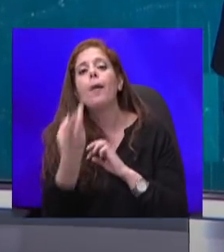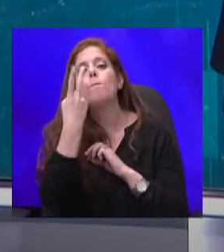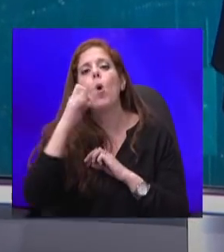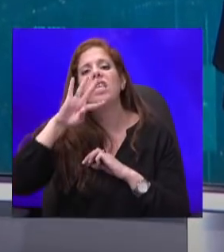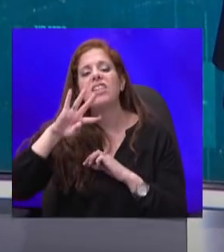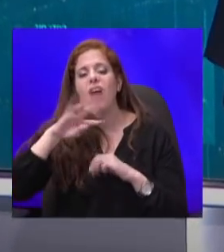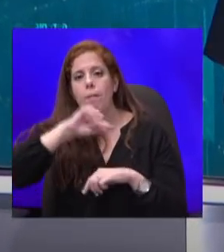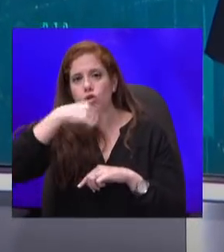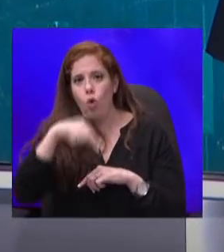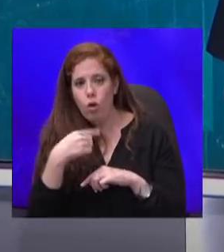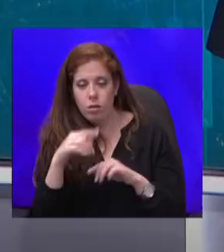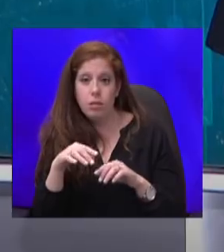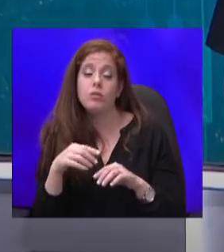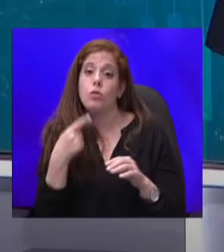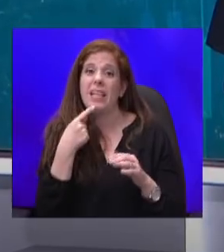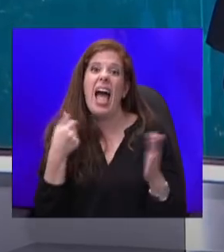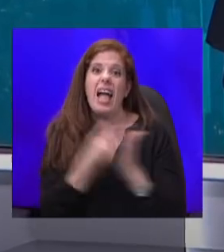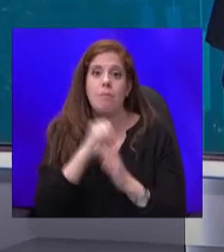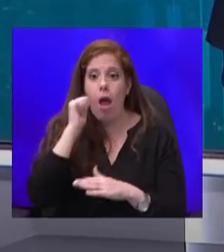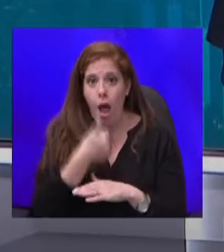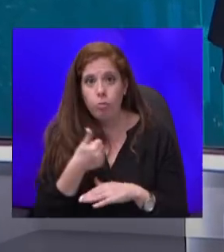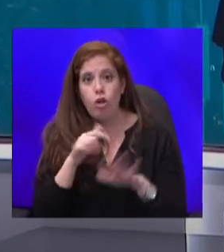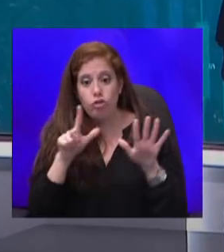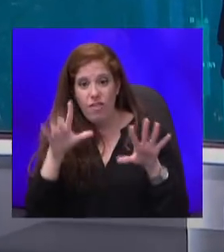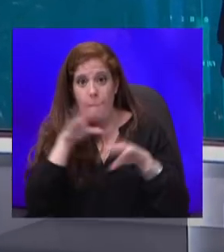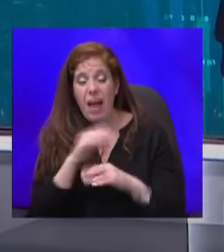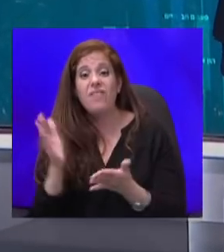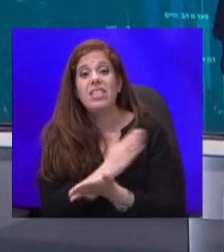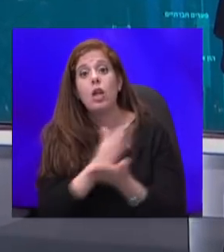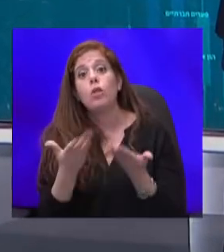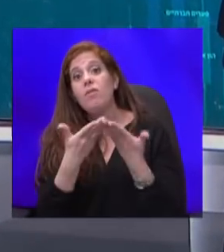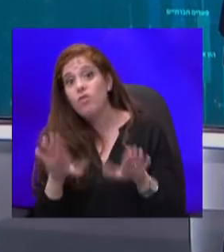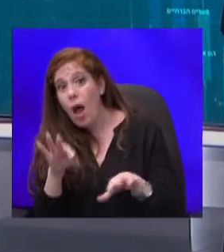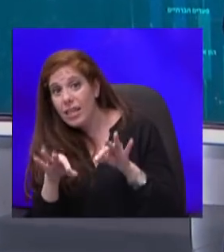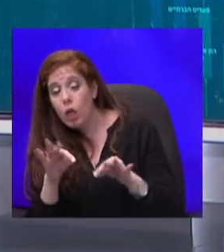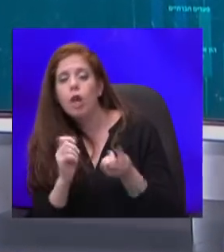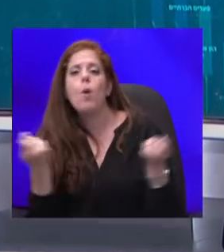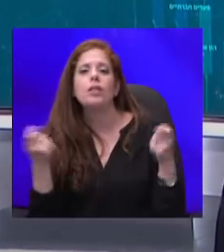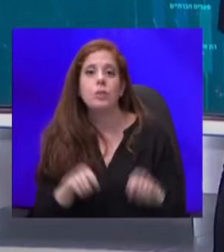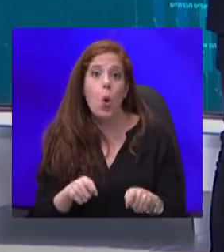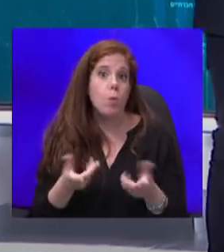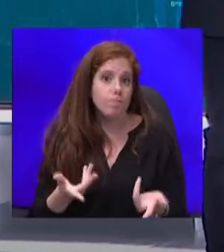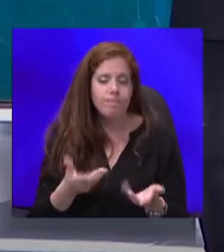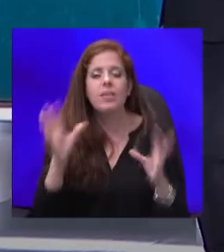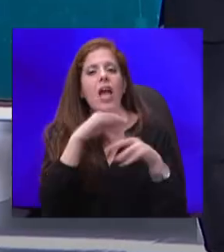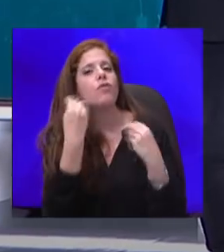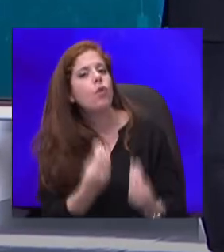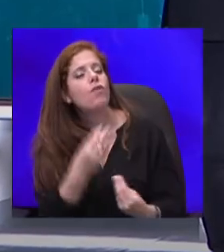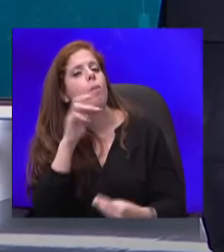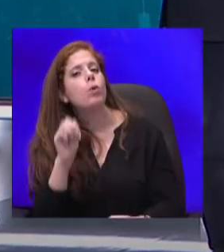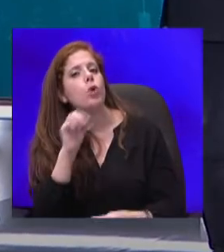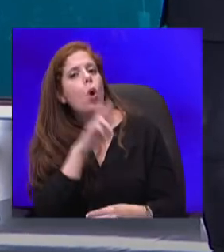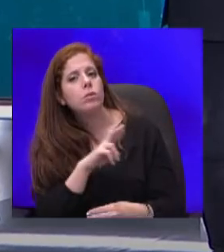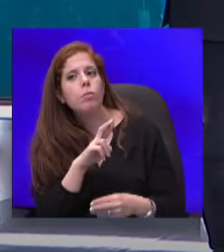בשבע, אז יחליטו אם להמשיך את הפיילוט ולפתוח את הקניונים או לסגור אותם. ערב טוב למושה רוזנבלו, מנכל קניוני אופר.